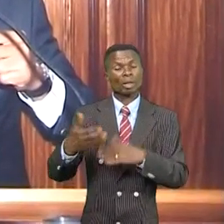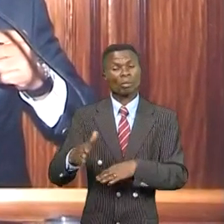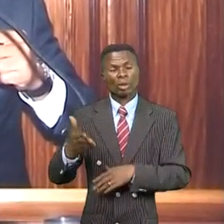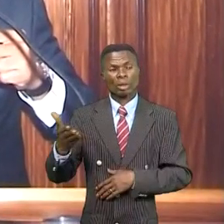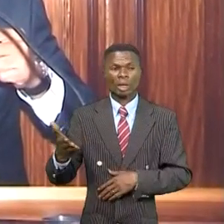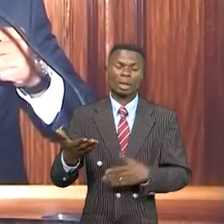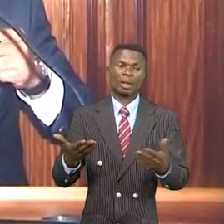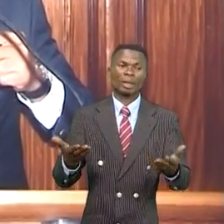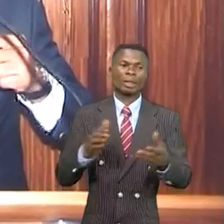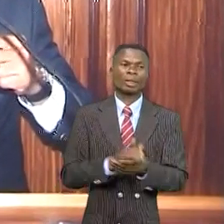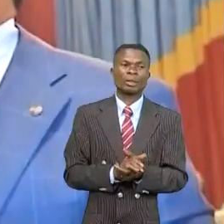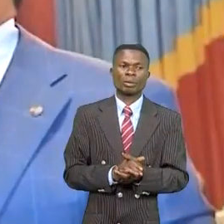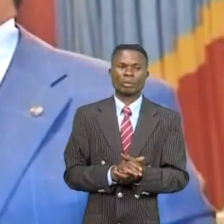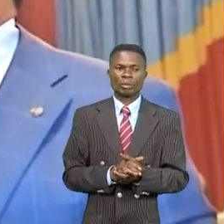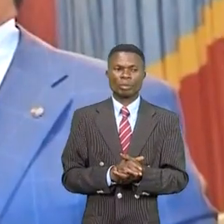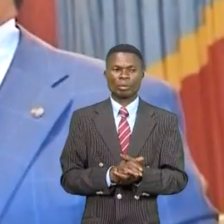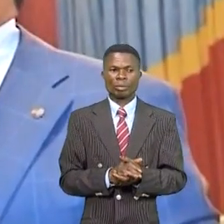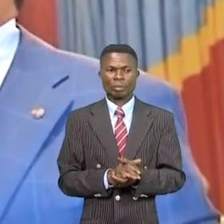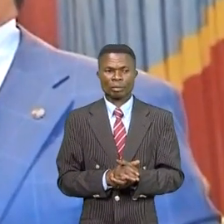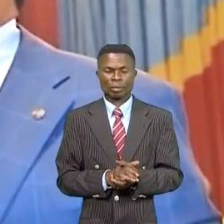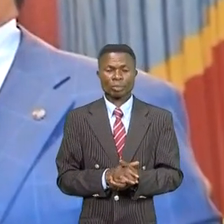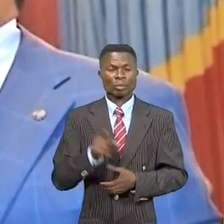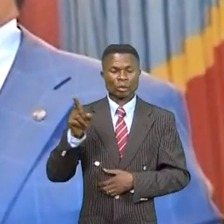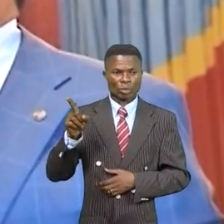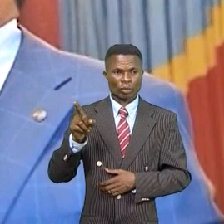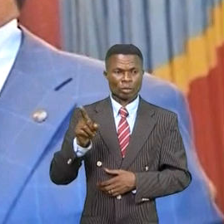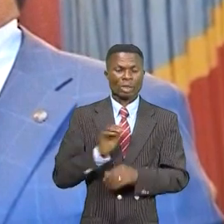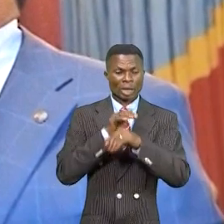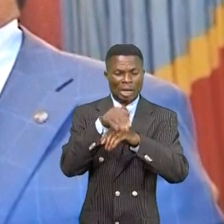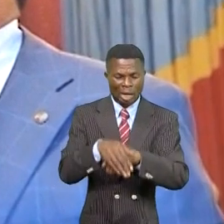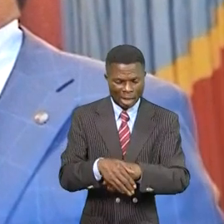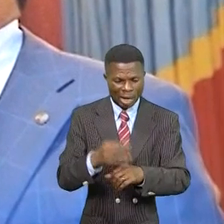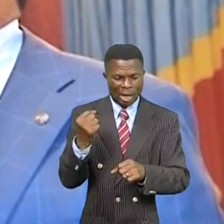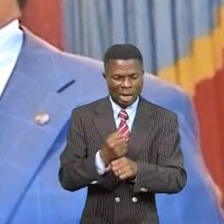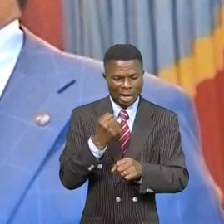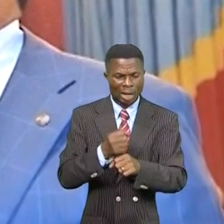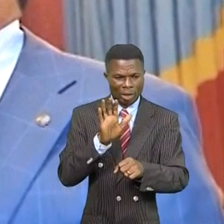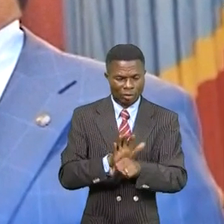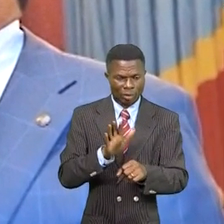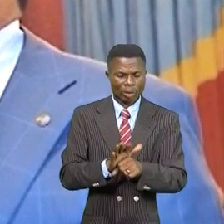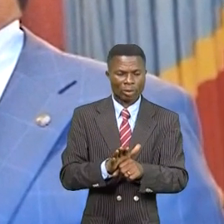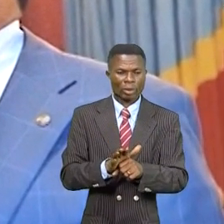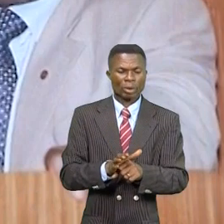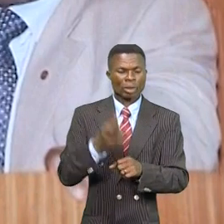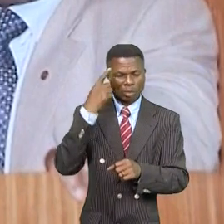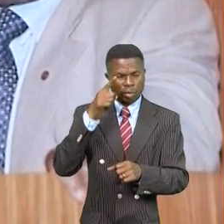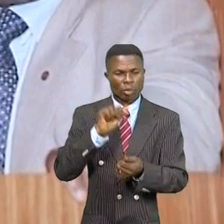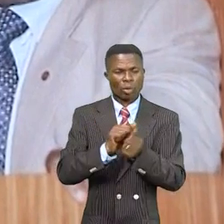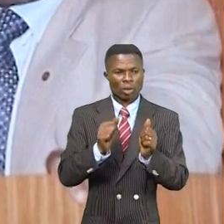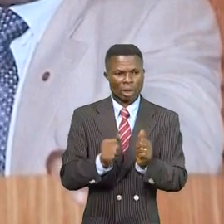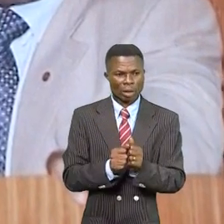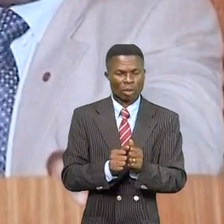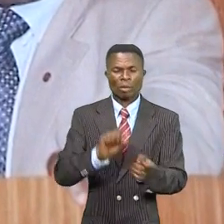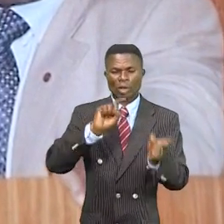gros Henri Thomas était totalement engagé totalement prolongé par le problème qui se posait à l'État